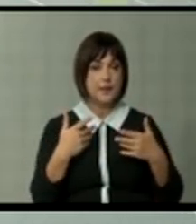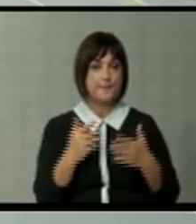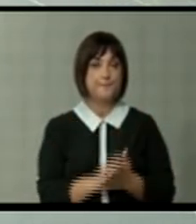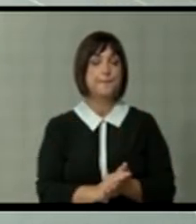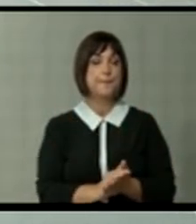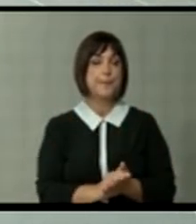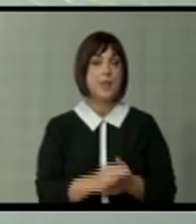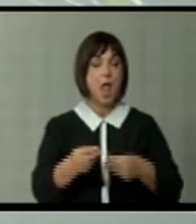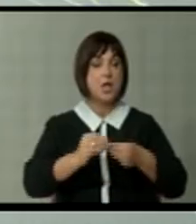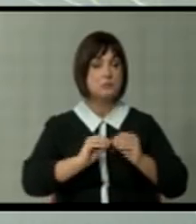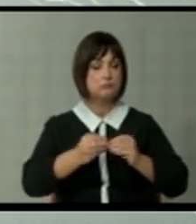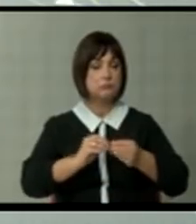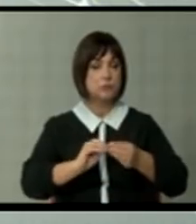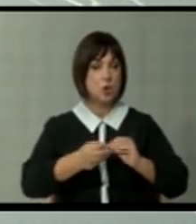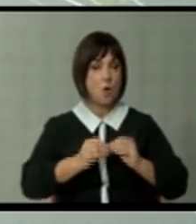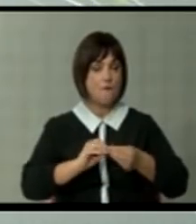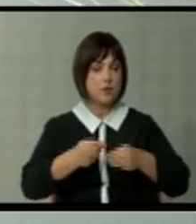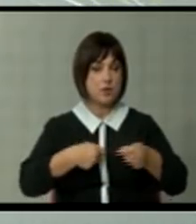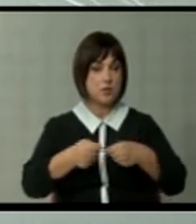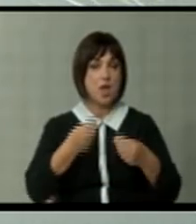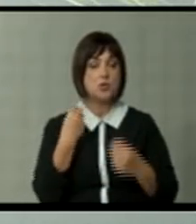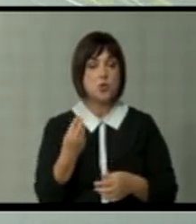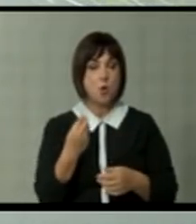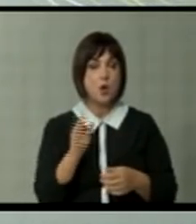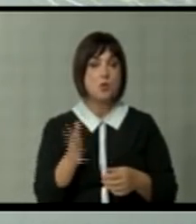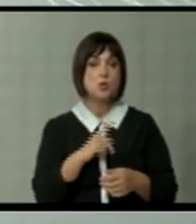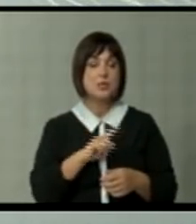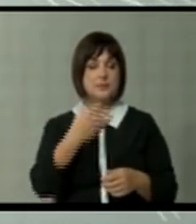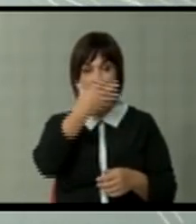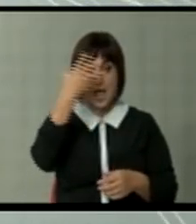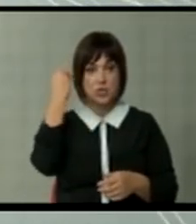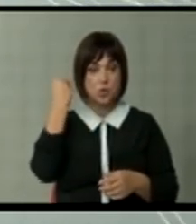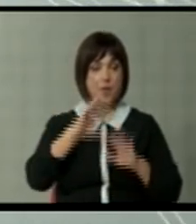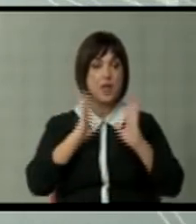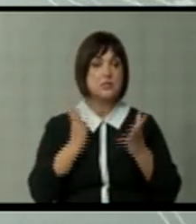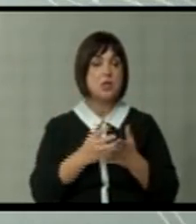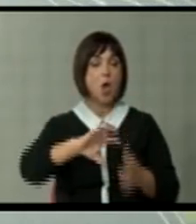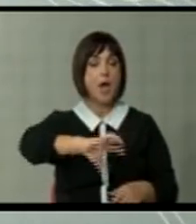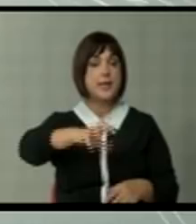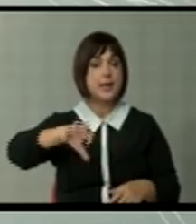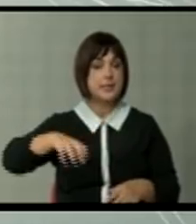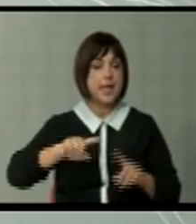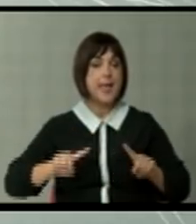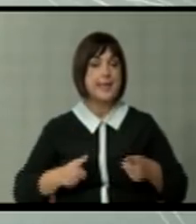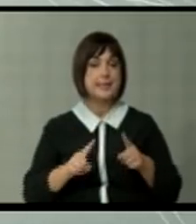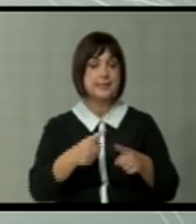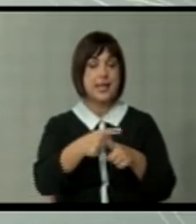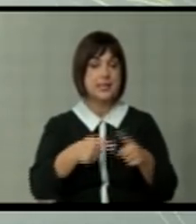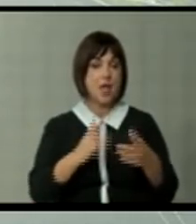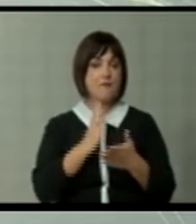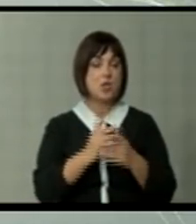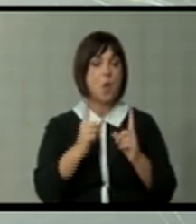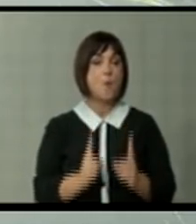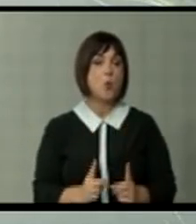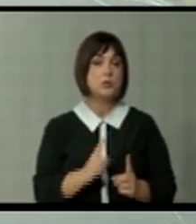трговијата е добро. Но, никако не смеаме да забораме, дека се тоа регионални инициативи, дел од нивеќе